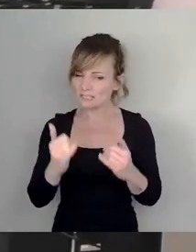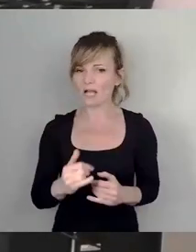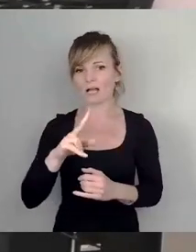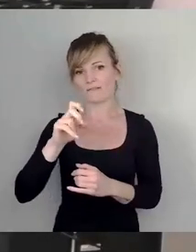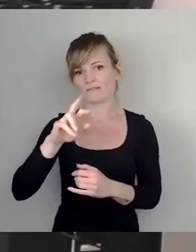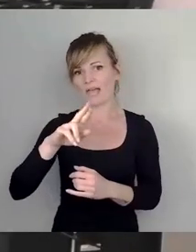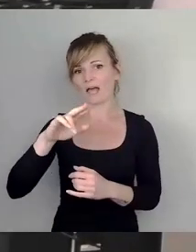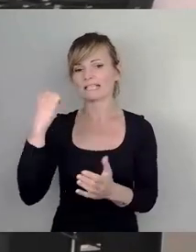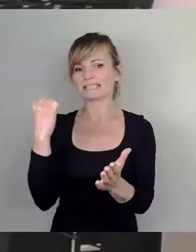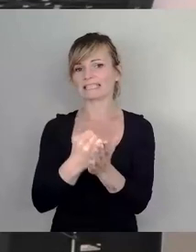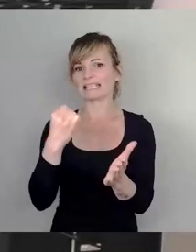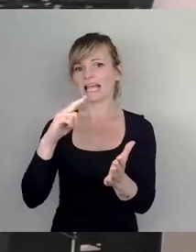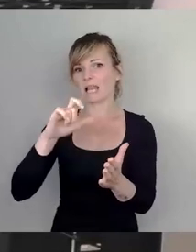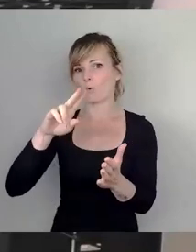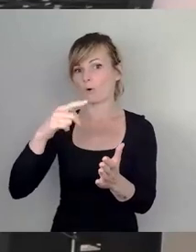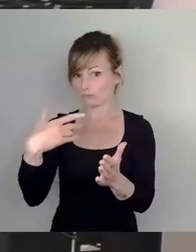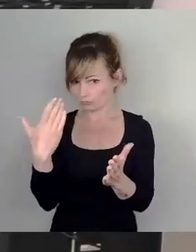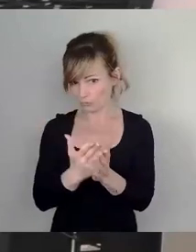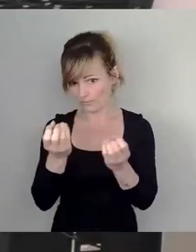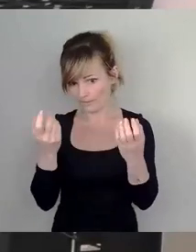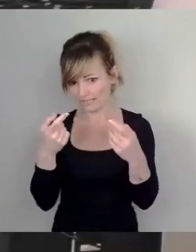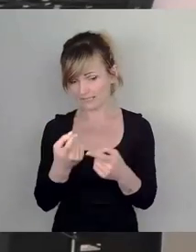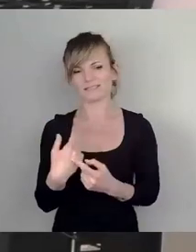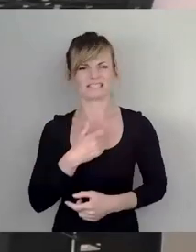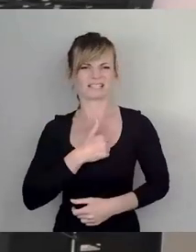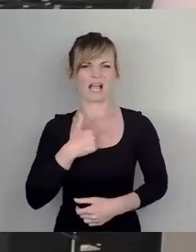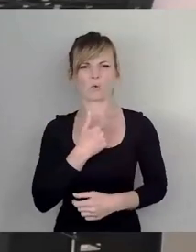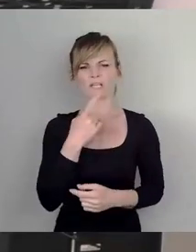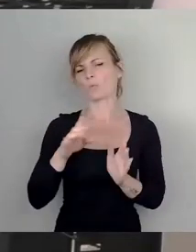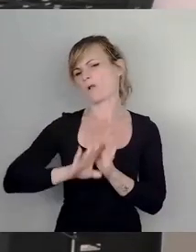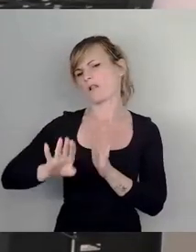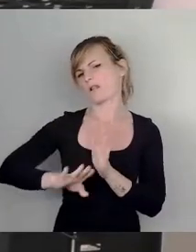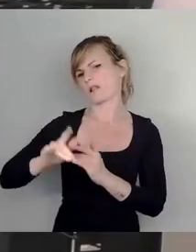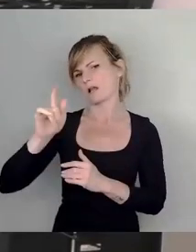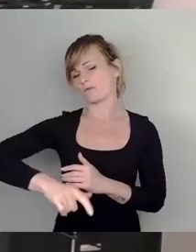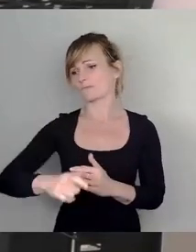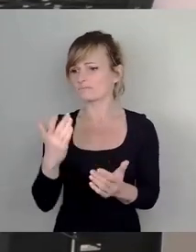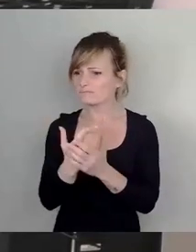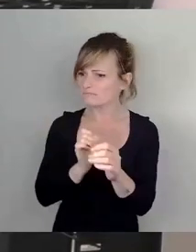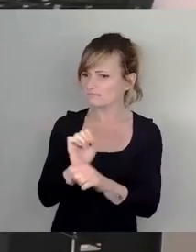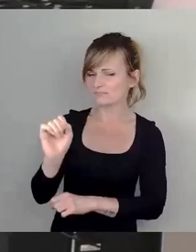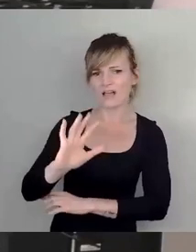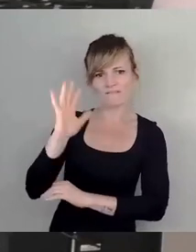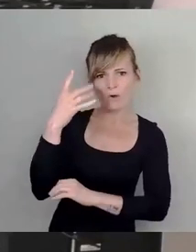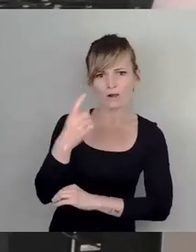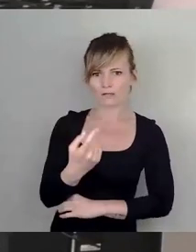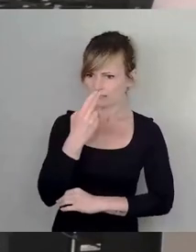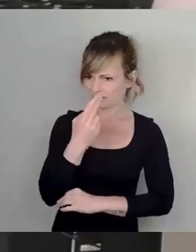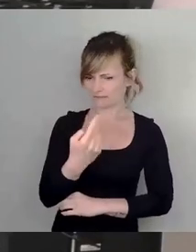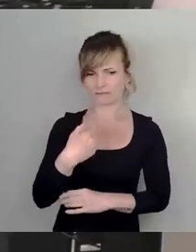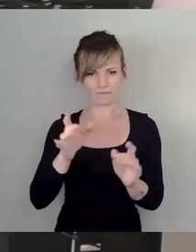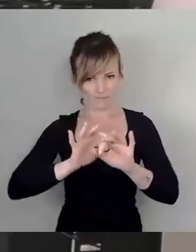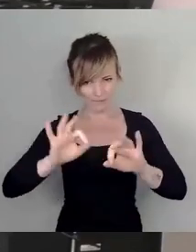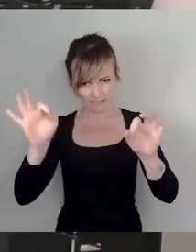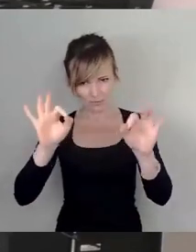ich finde das ein bisschen traurig, dass solche Dinge hier so klein geredet werden, obwohl es wirklich große Erfolge sind, die wir für die Verbesserung des